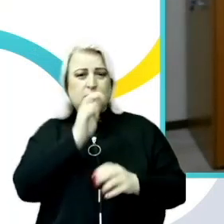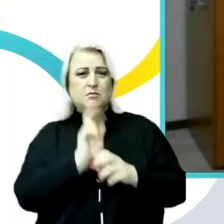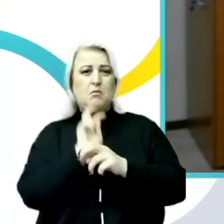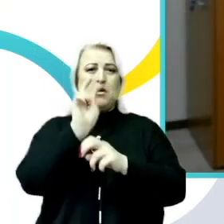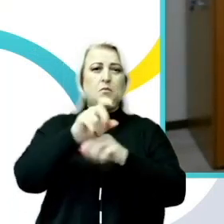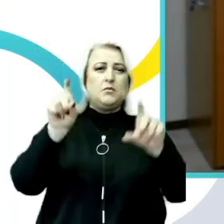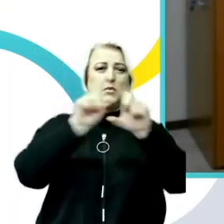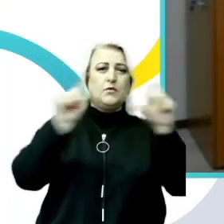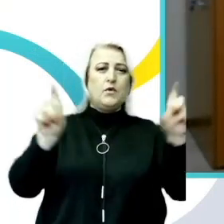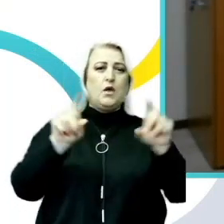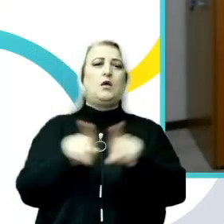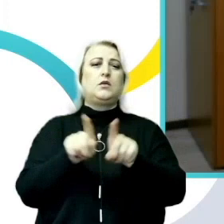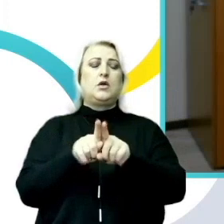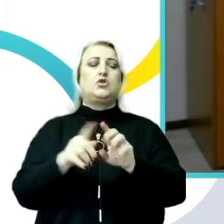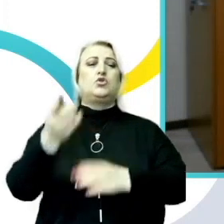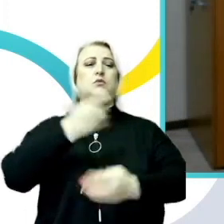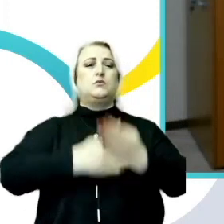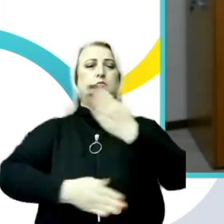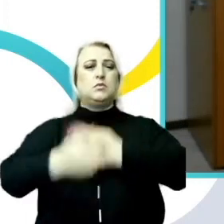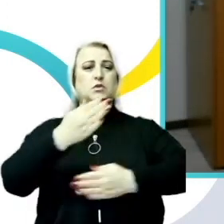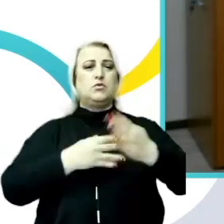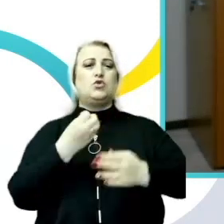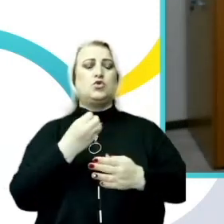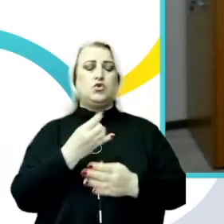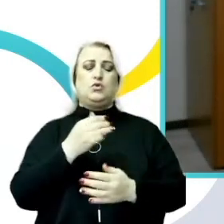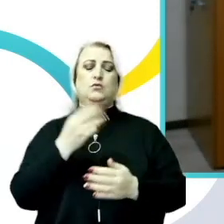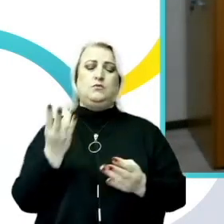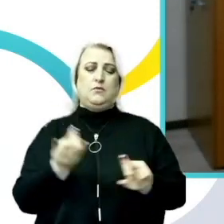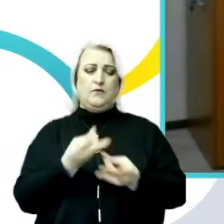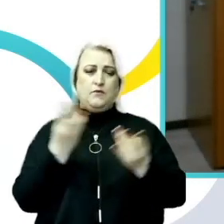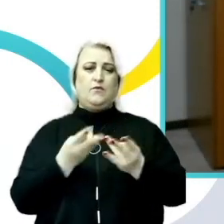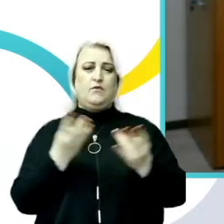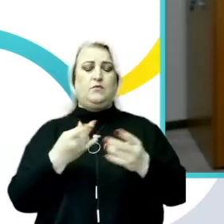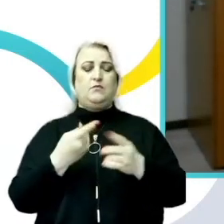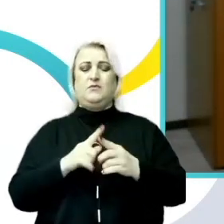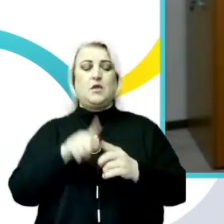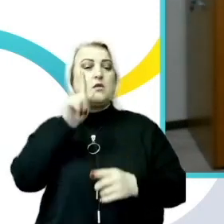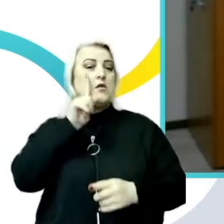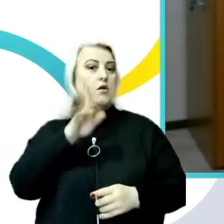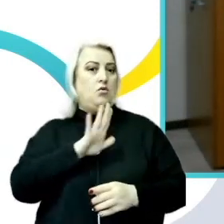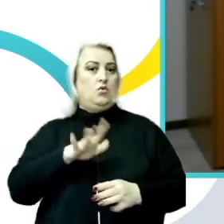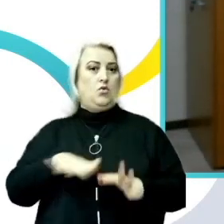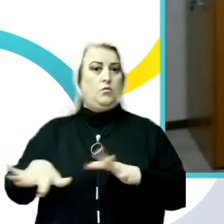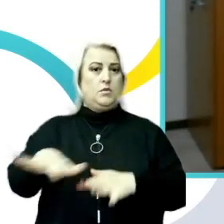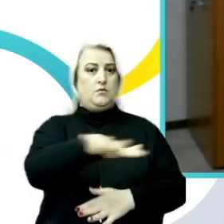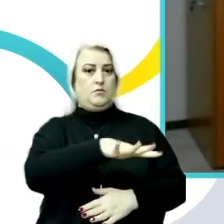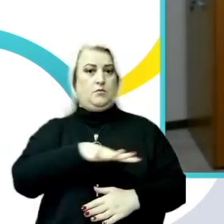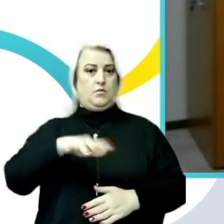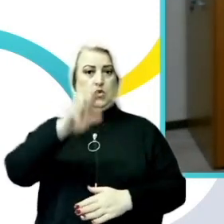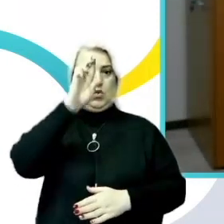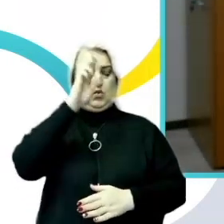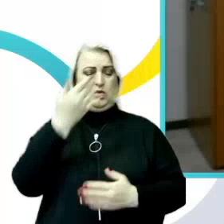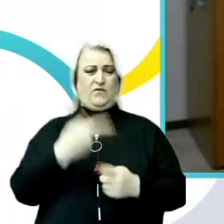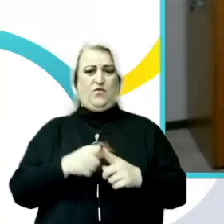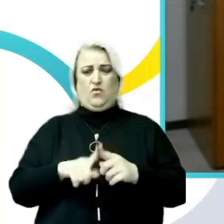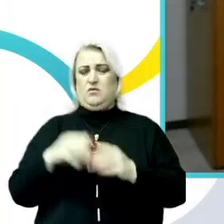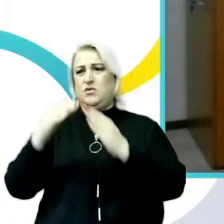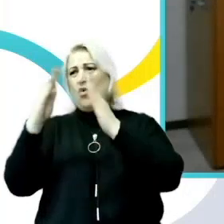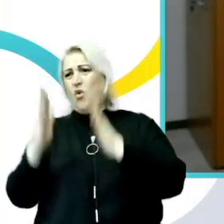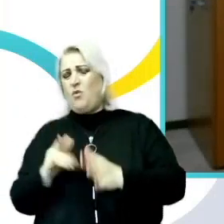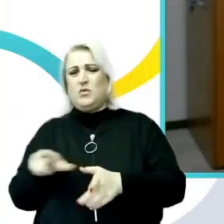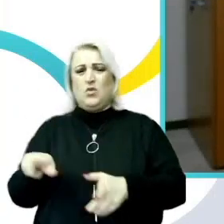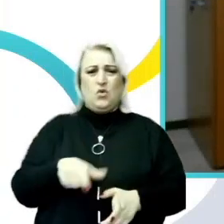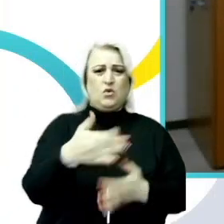dizabilități încă le mai este îngredit accesul în spațiile publice și private. În rândul populației generalii, una din cinci